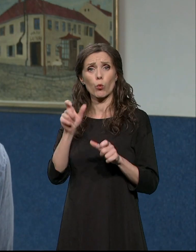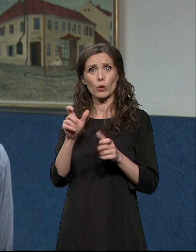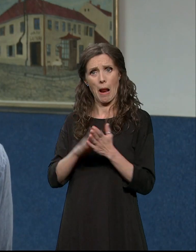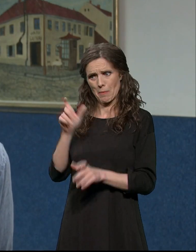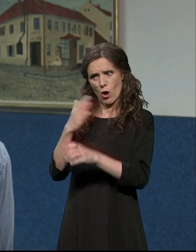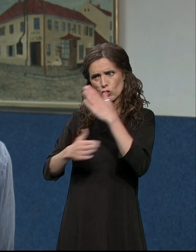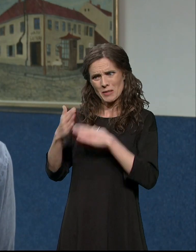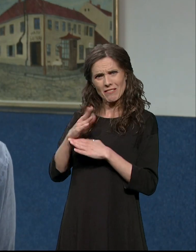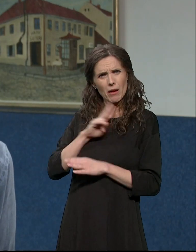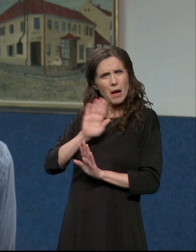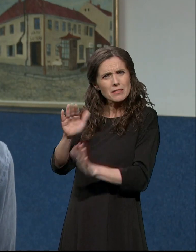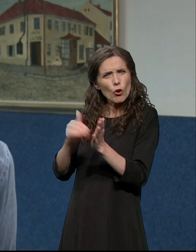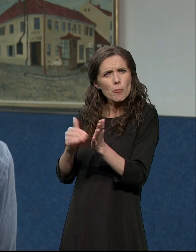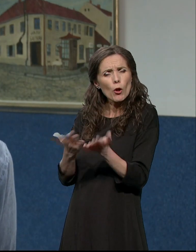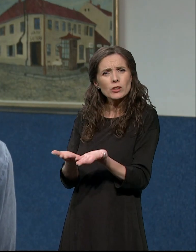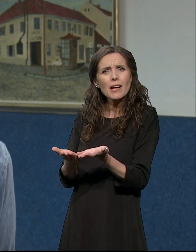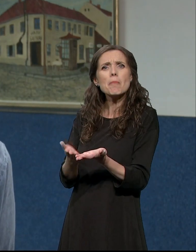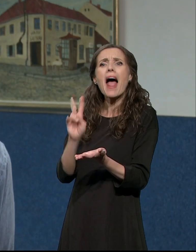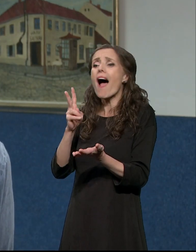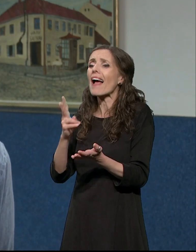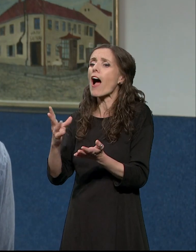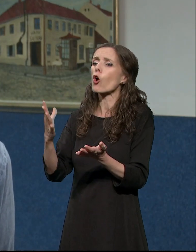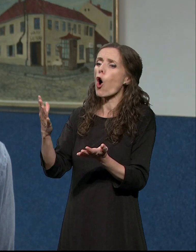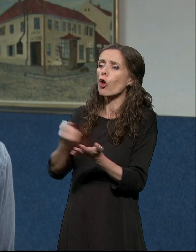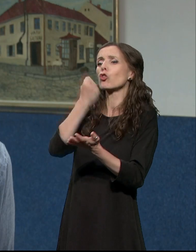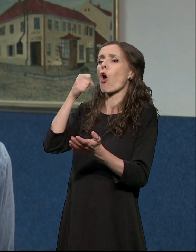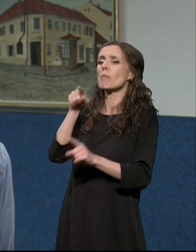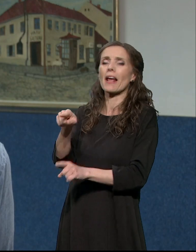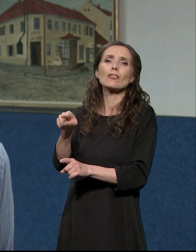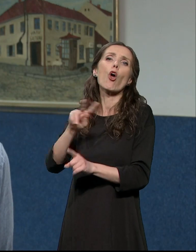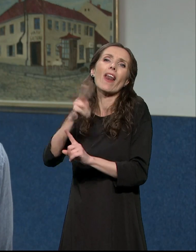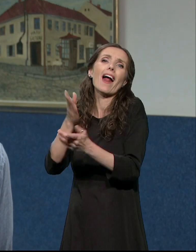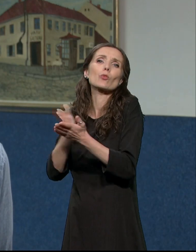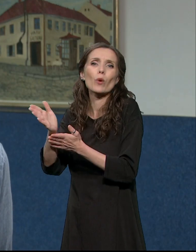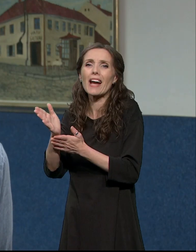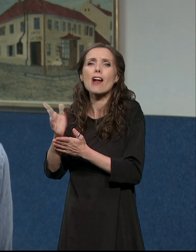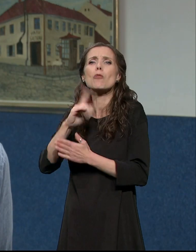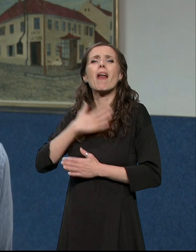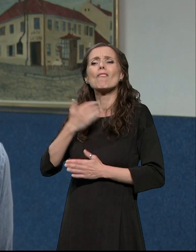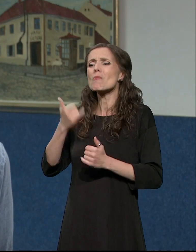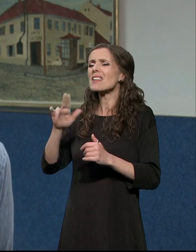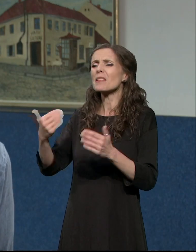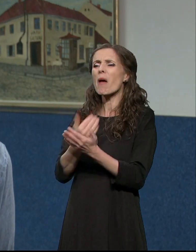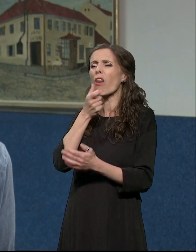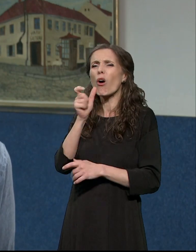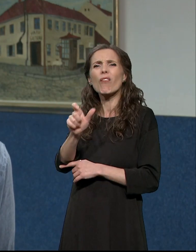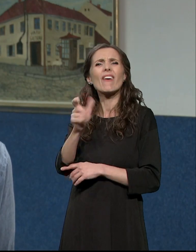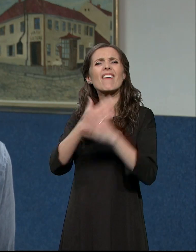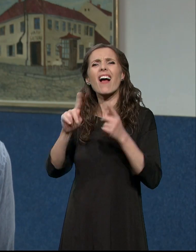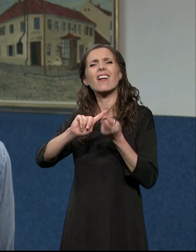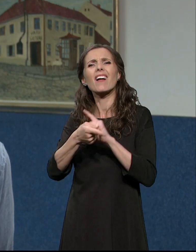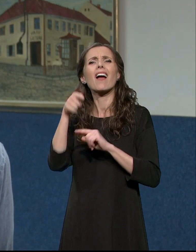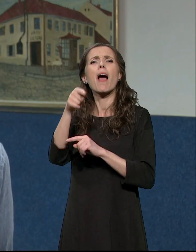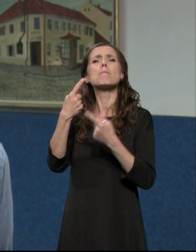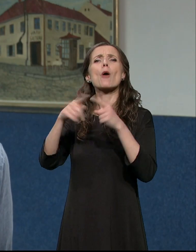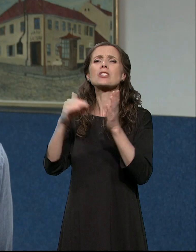svoje potrebe koje samo zadovoljavaju na neki drugačiji način. Dakle, ograđujem se od izraza posebne potrebe. Ne ima niko posebne potrebe.